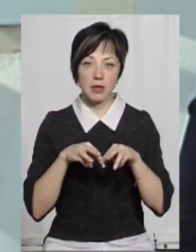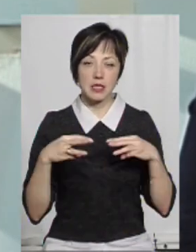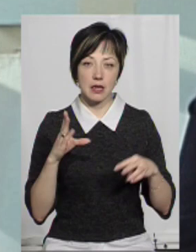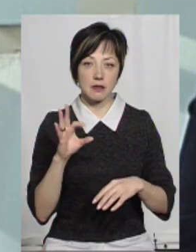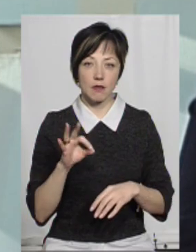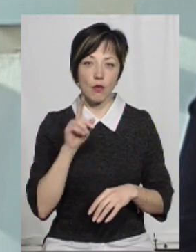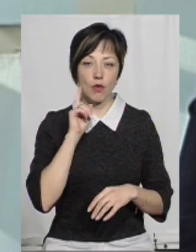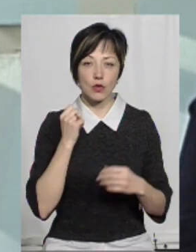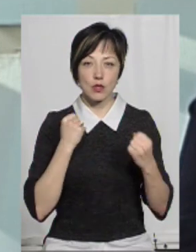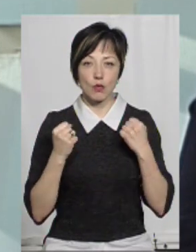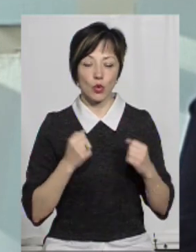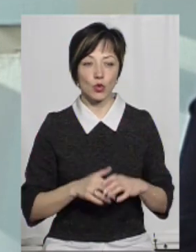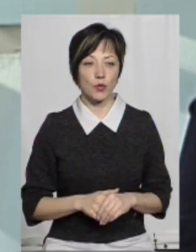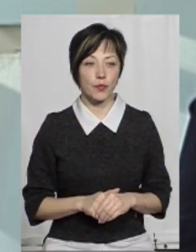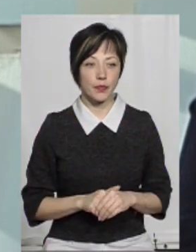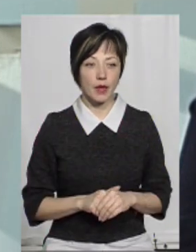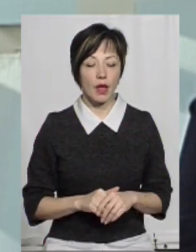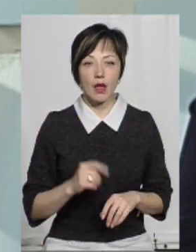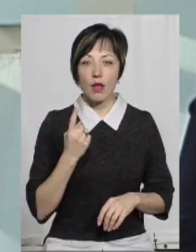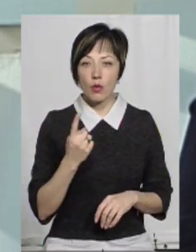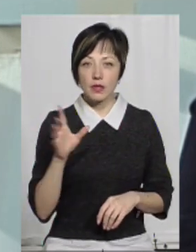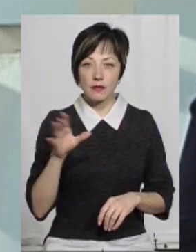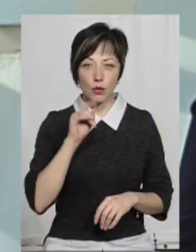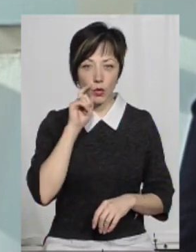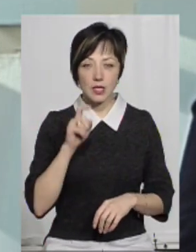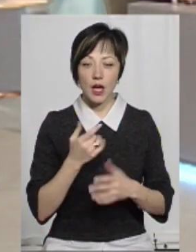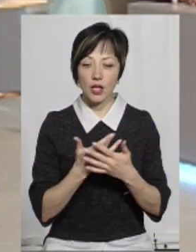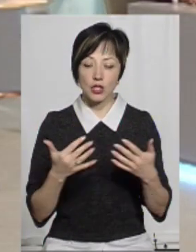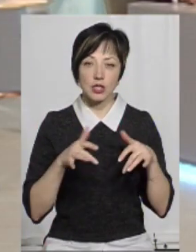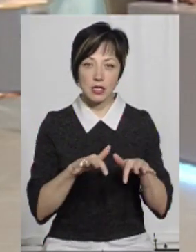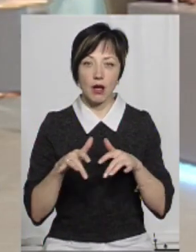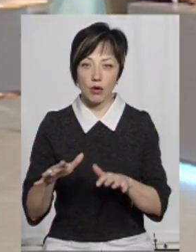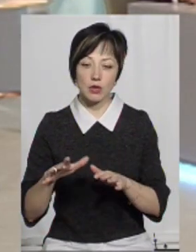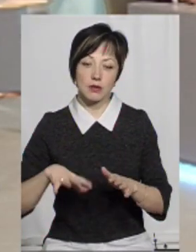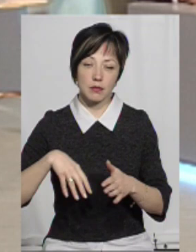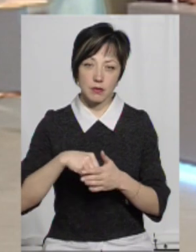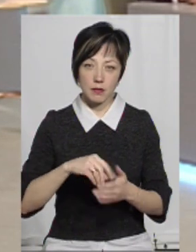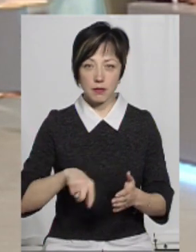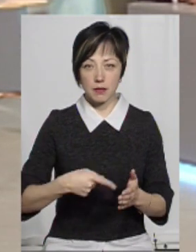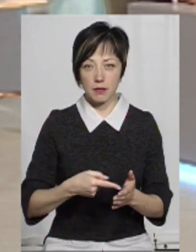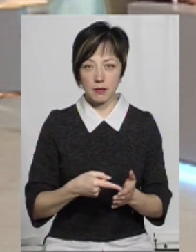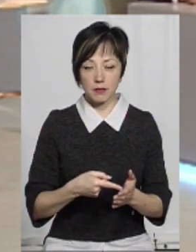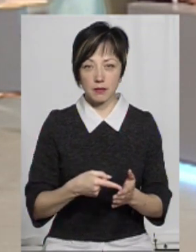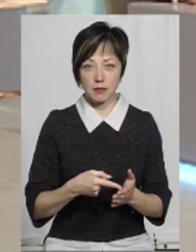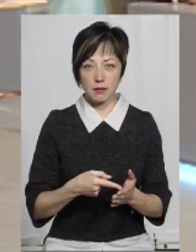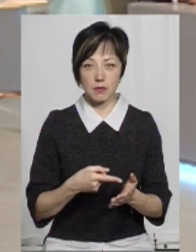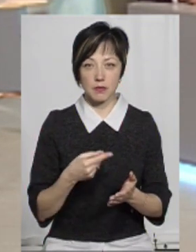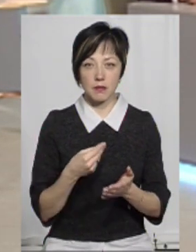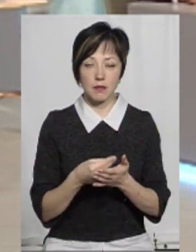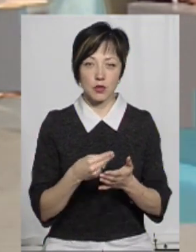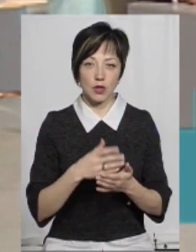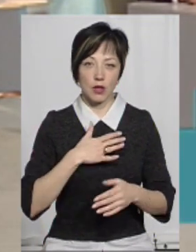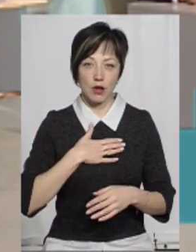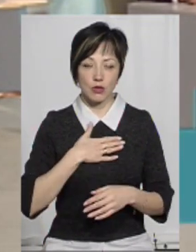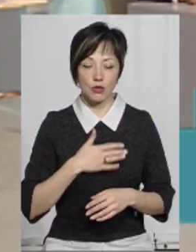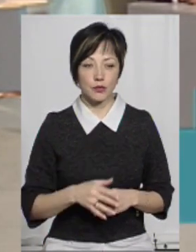Міністерство молоді спорту. Тобто на один всеукраїнський форум. А інші всі заходи вже будуть проводити за рахунок